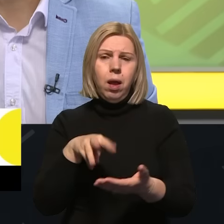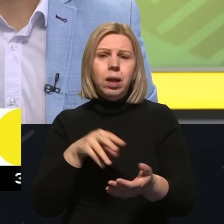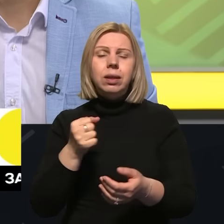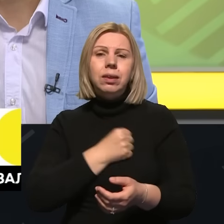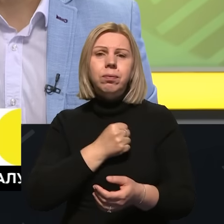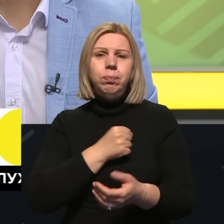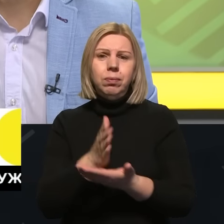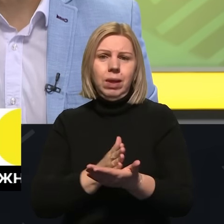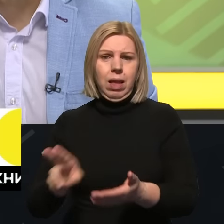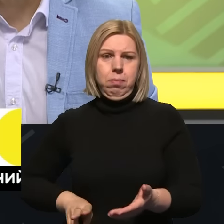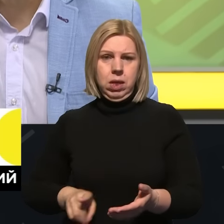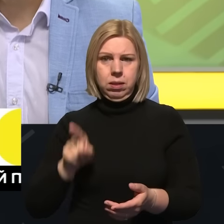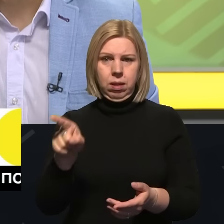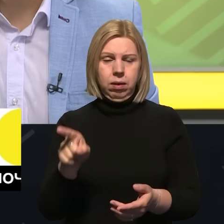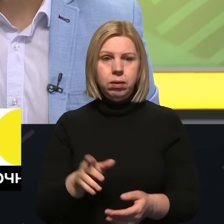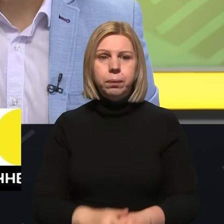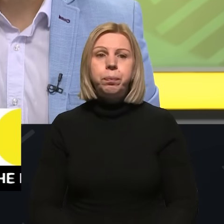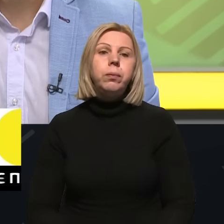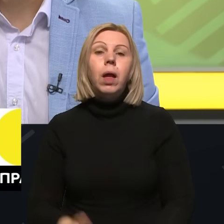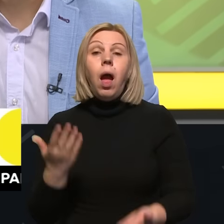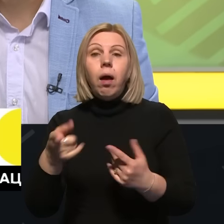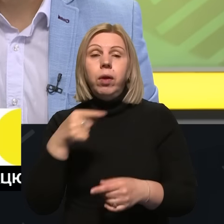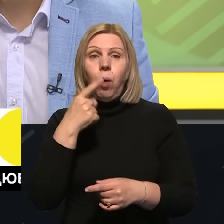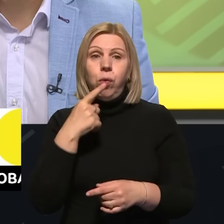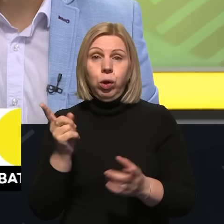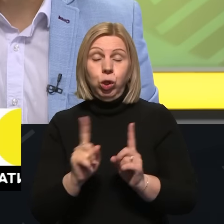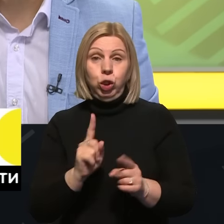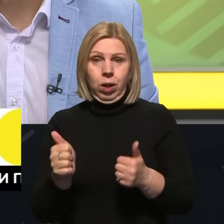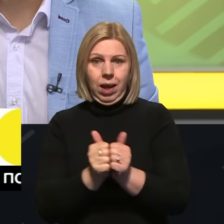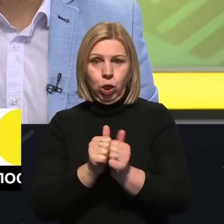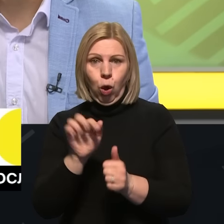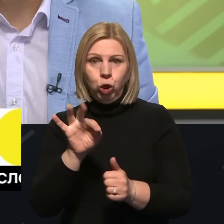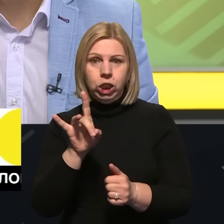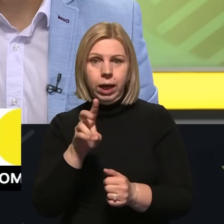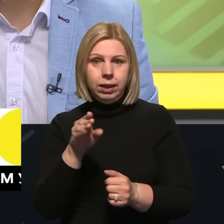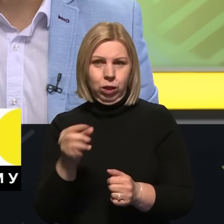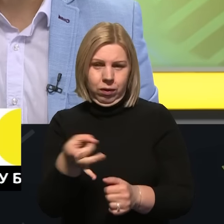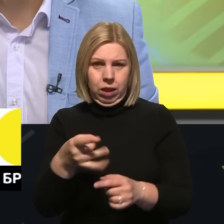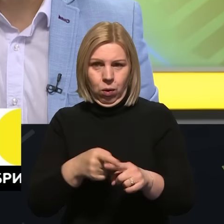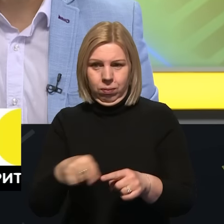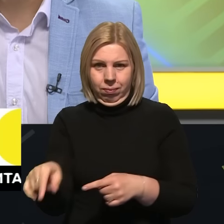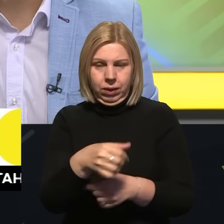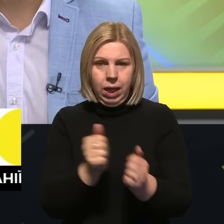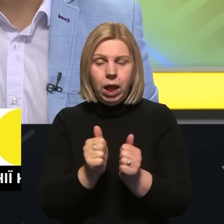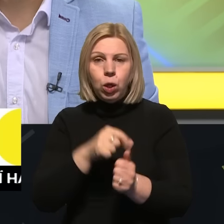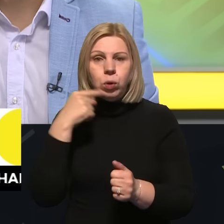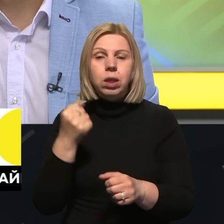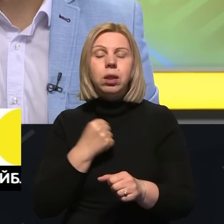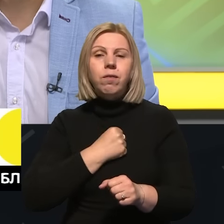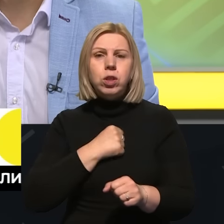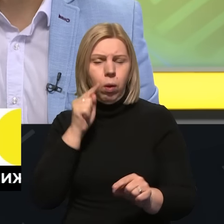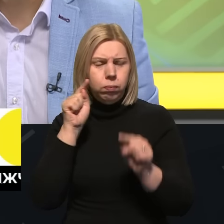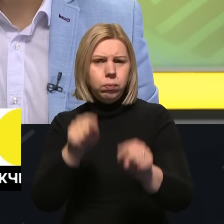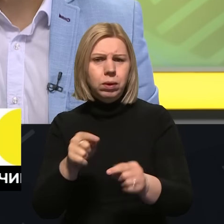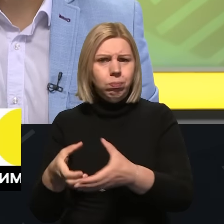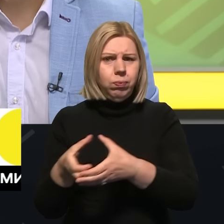-цивільних адміністрацій. Зрозумів. Ви кажете, що біля Очеретиного, чи от в районі цього населеного пункту, російські військові зосереджують значну